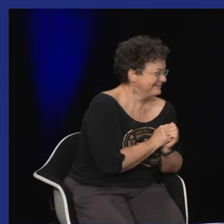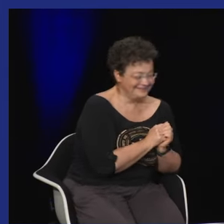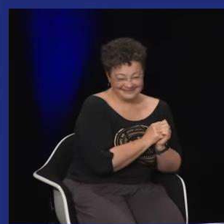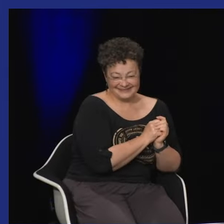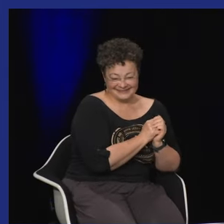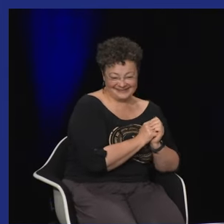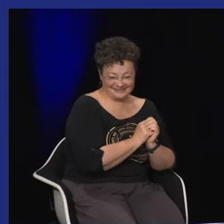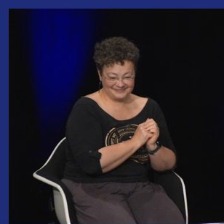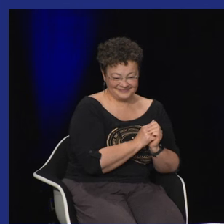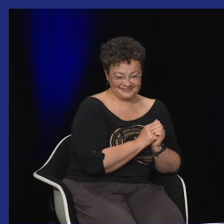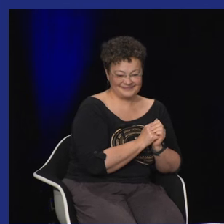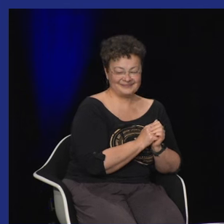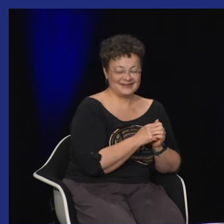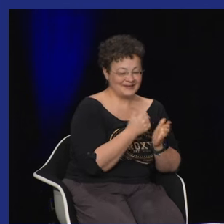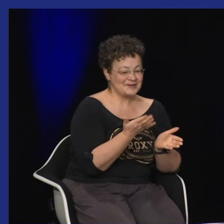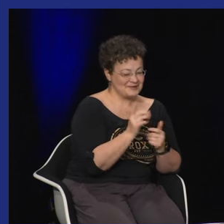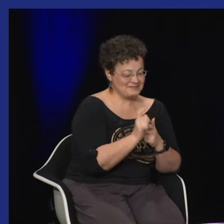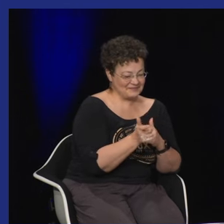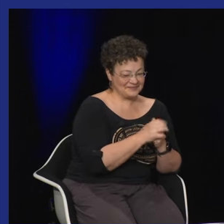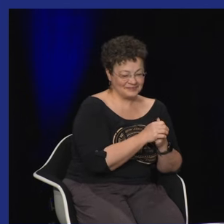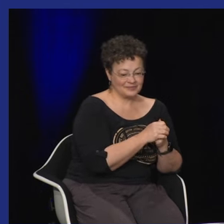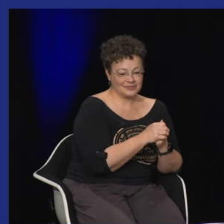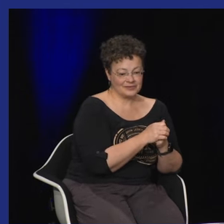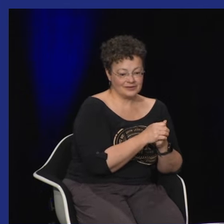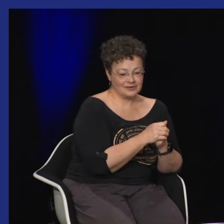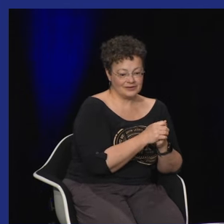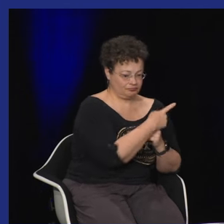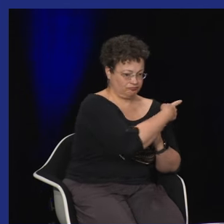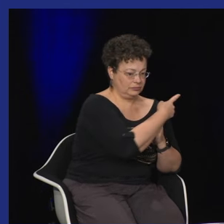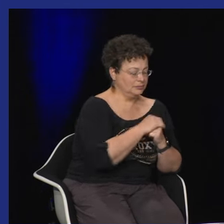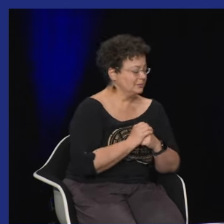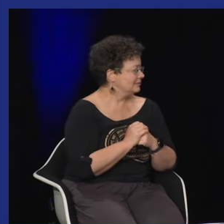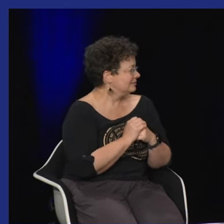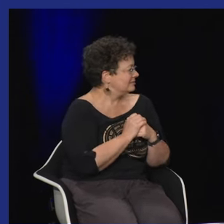Arnaud Arnaud Ballard qui a fait la couverture de ce livre-là Paroles Poésie Sourde